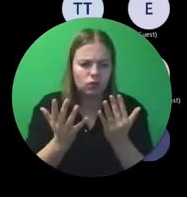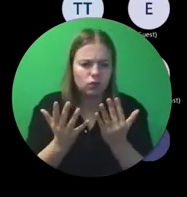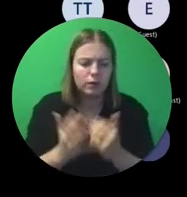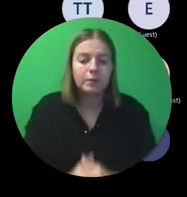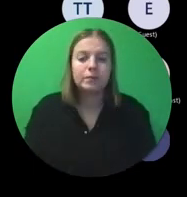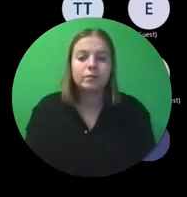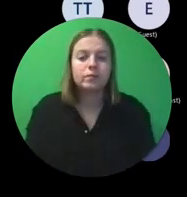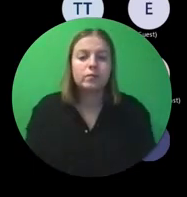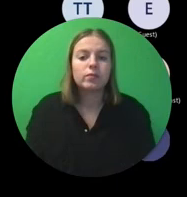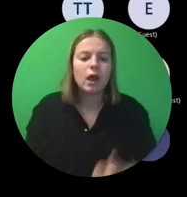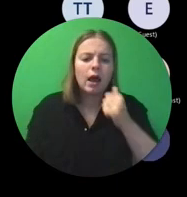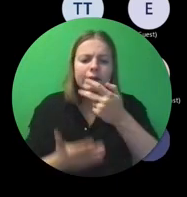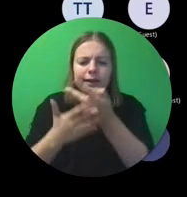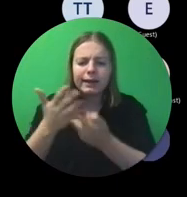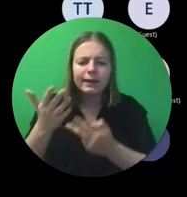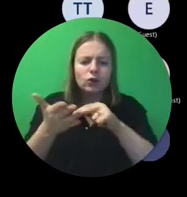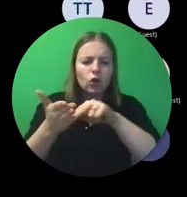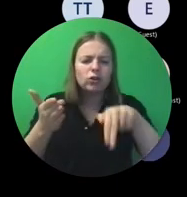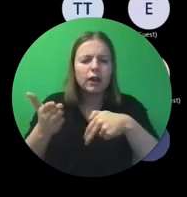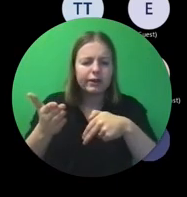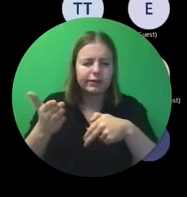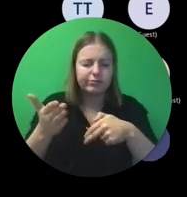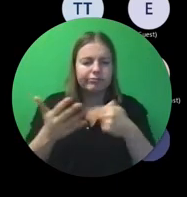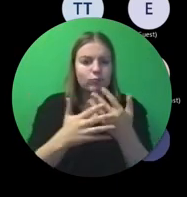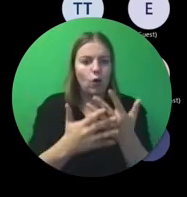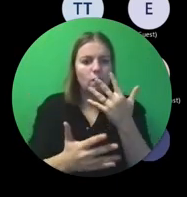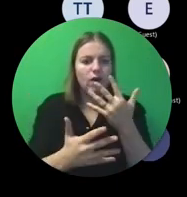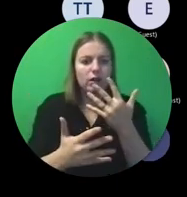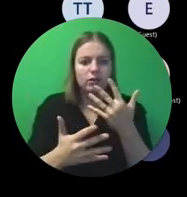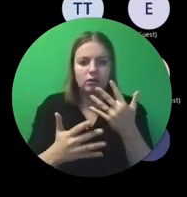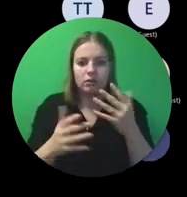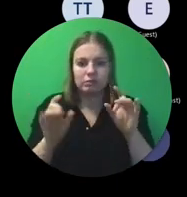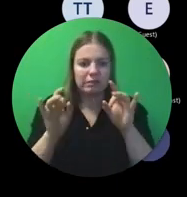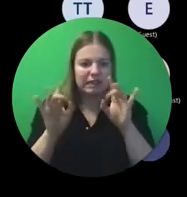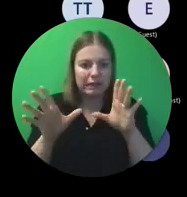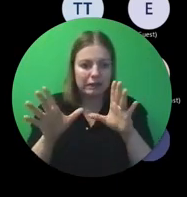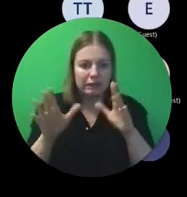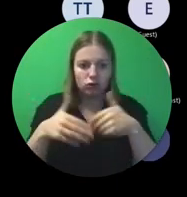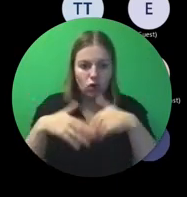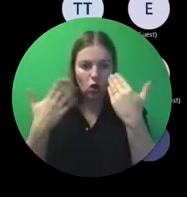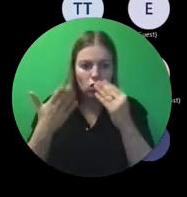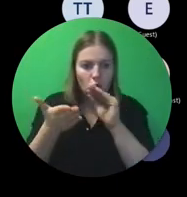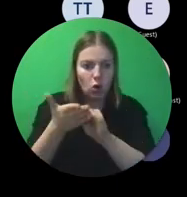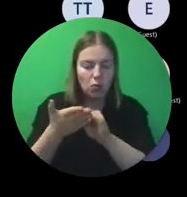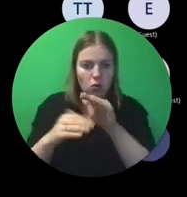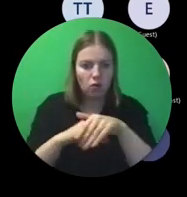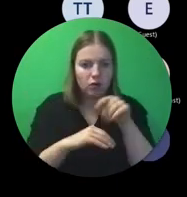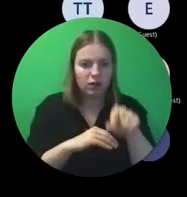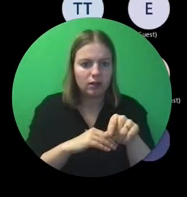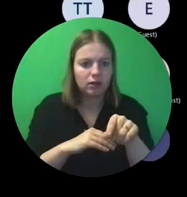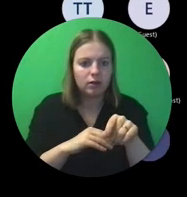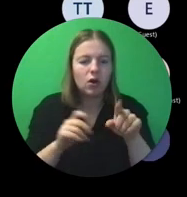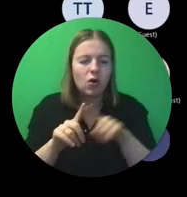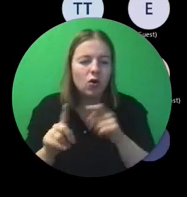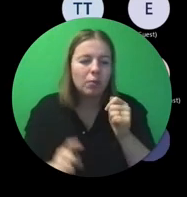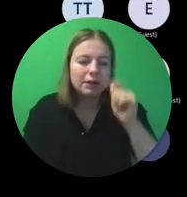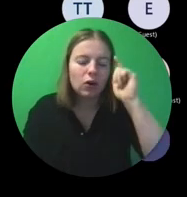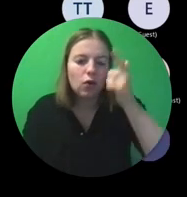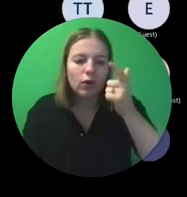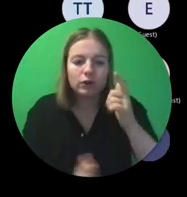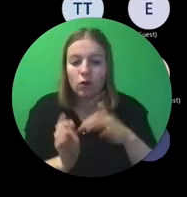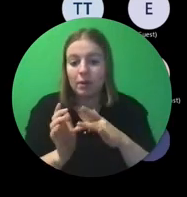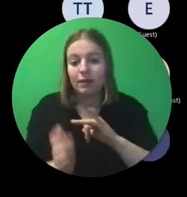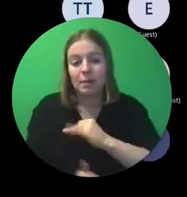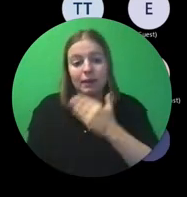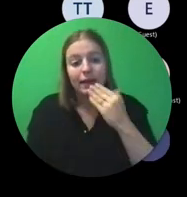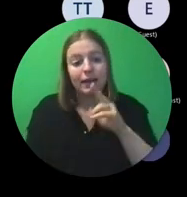Als je dat contract gaat lezen, dan valt dat op. Dat staat nergens gespecifieerd. Ook ergens logisch, want er wordt niet gewerkt met